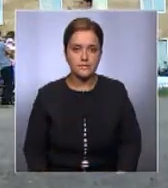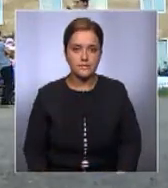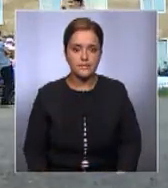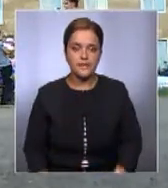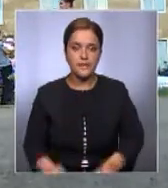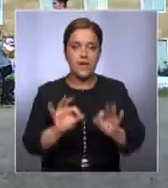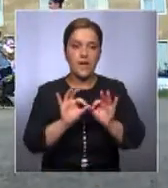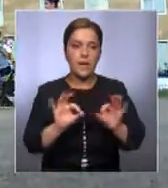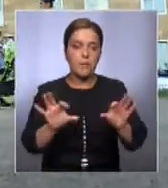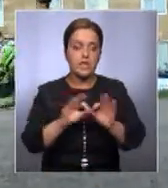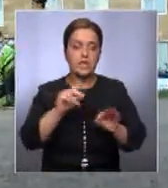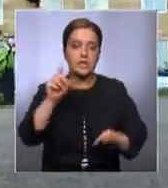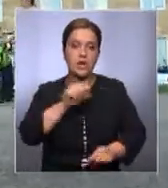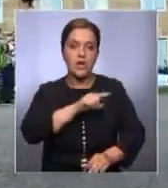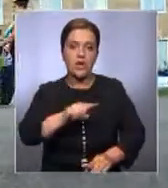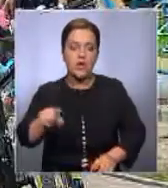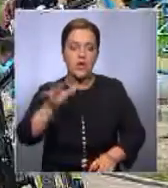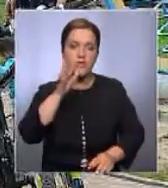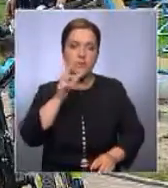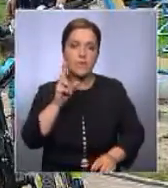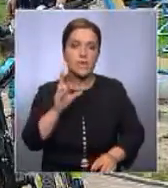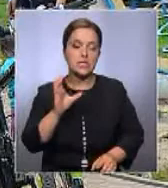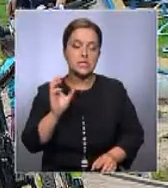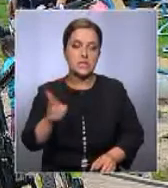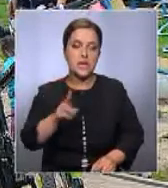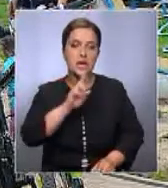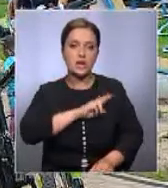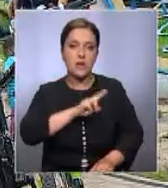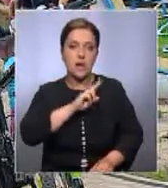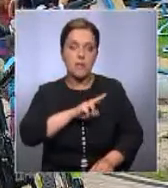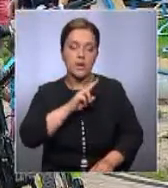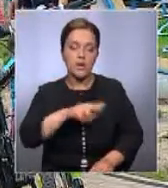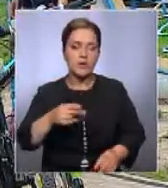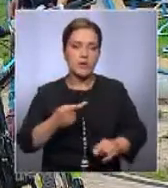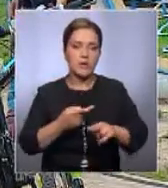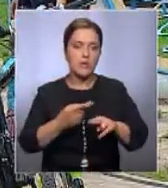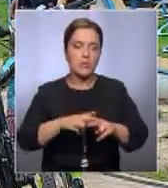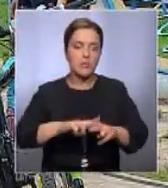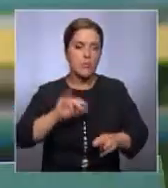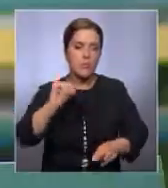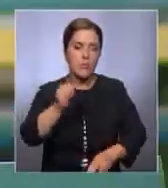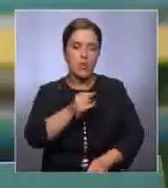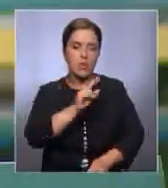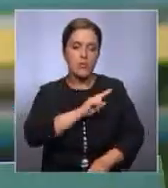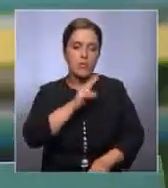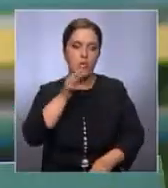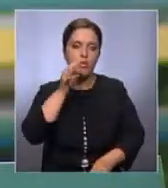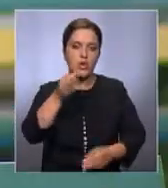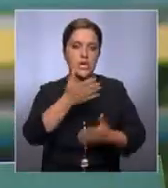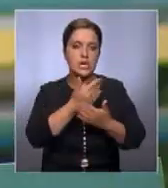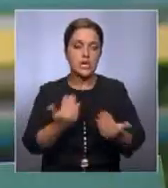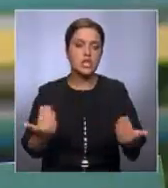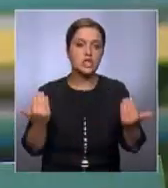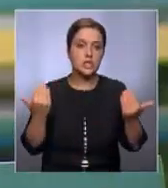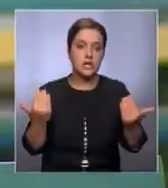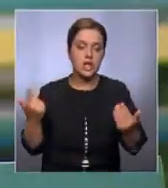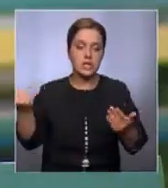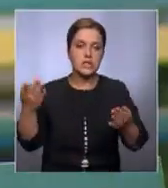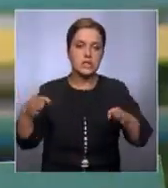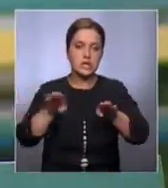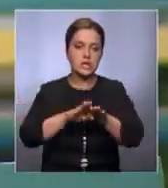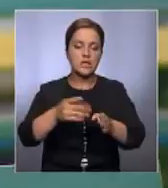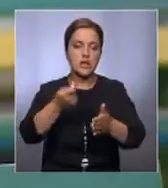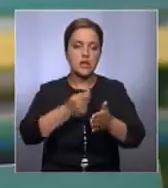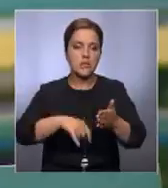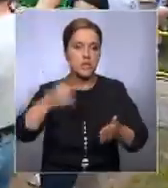жителей, за все время правления обслуживающий дом КСК «Байконур» ни разу не отчитался о проделанной работе. Сейчас офис кооператива закрыт,